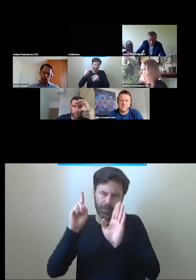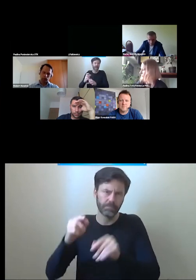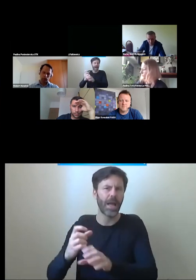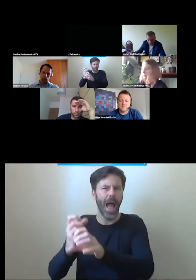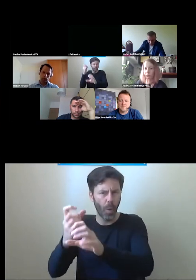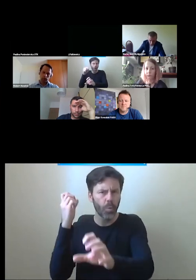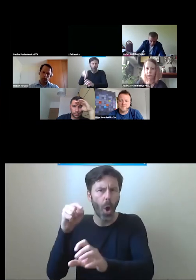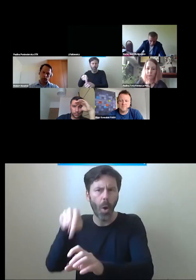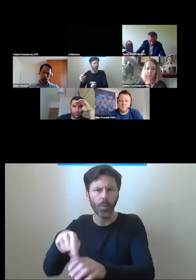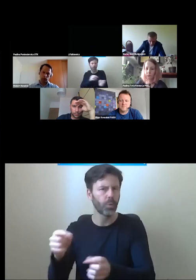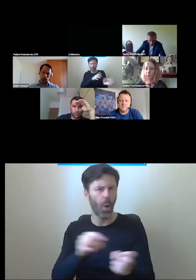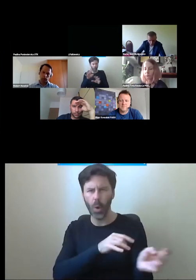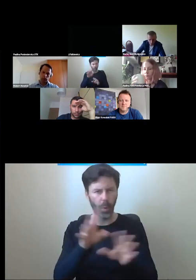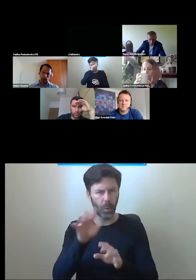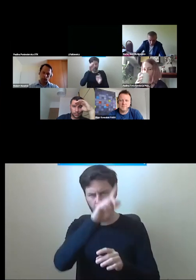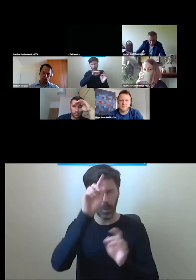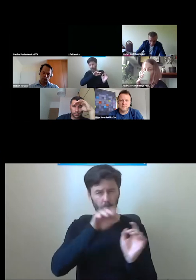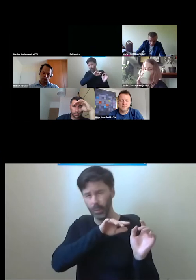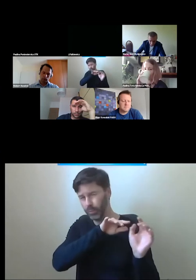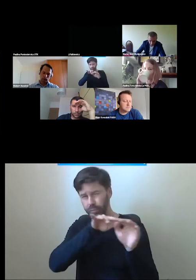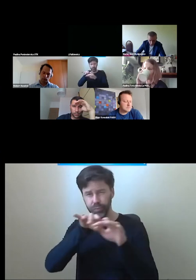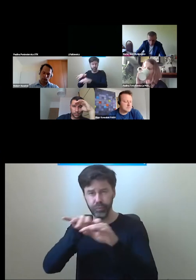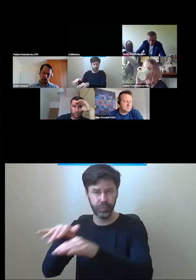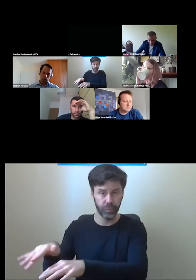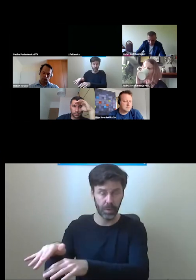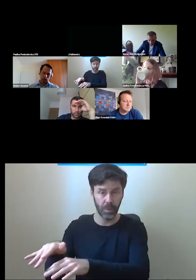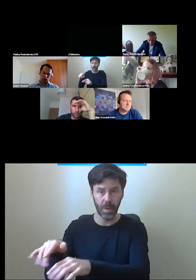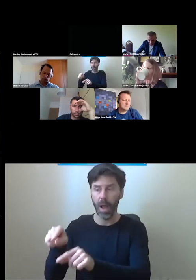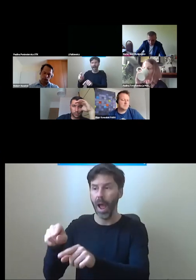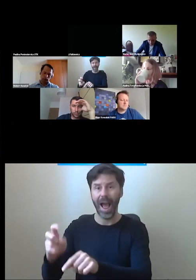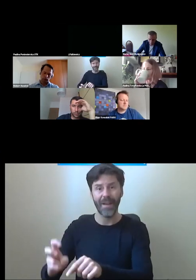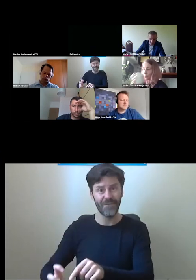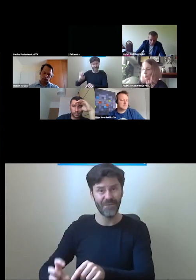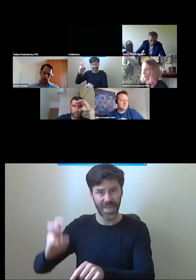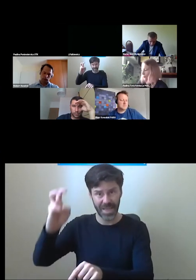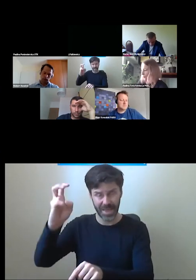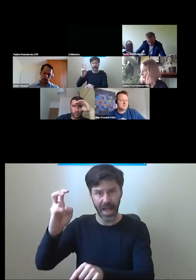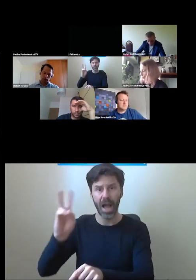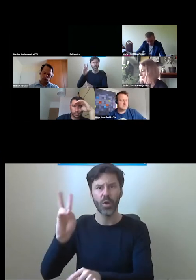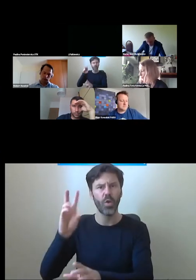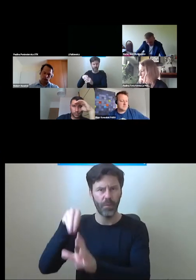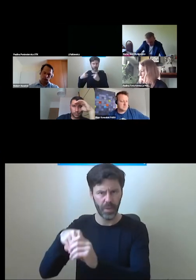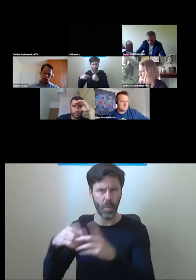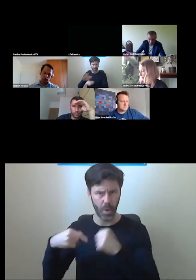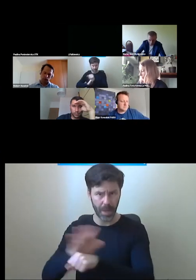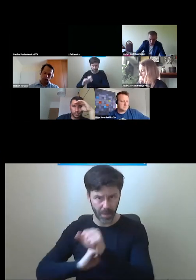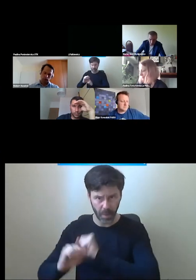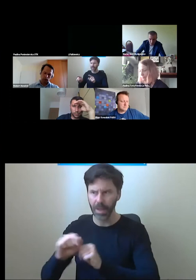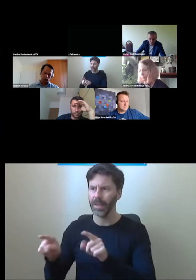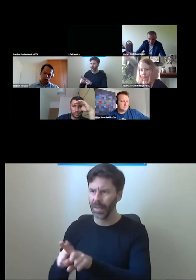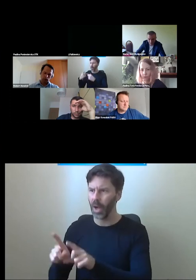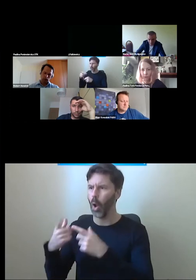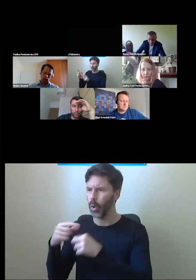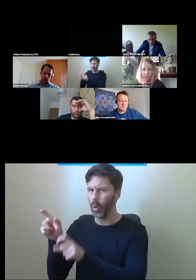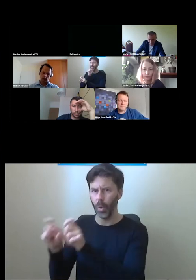przystanek i naraz wysiada kilkanaście, kilkadziesiąt osób, a z windy chce skorzystać nie tylko osoba niepełnosprawna, ale jakoś osoby starsze, czy tak jak